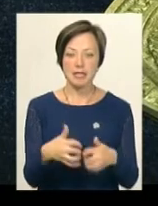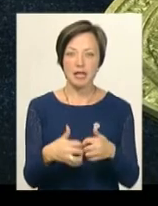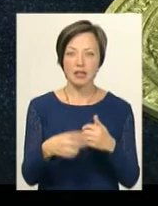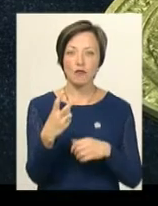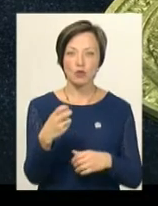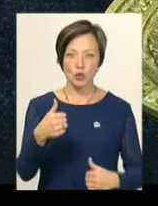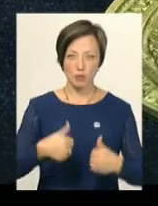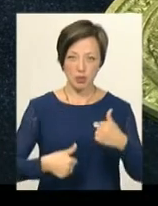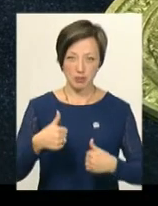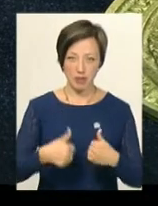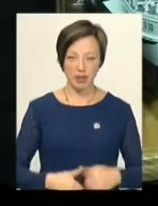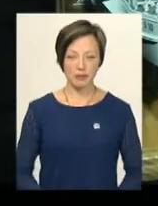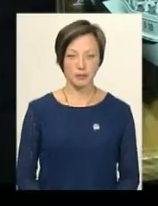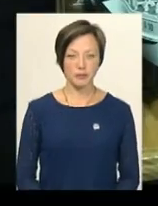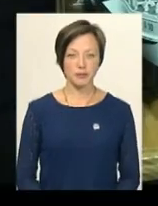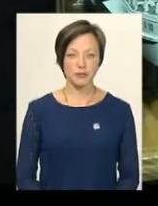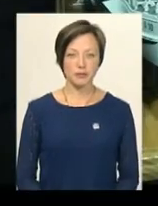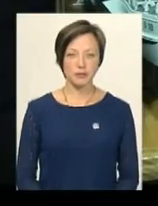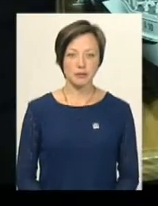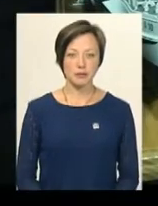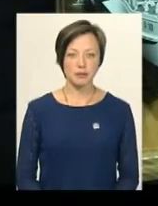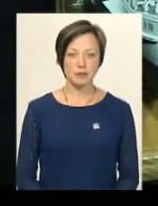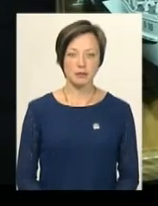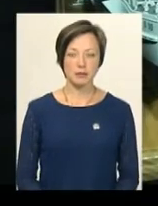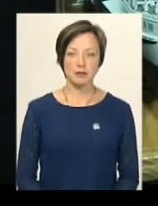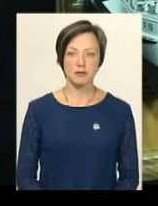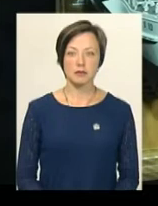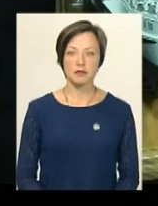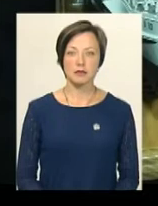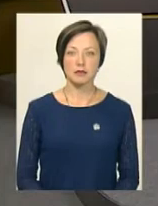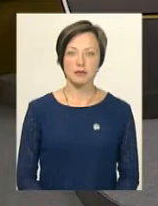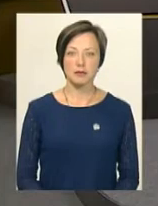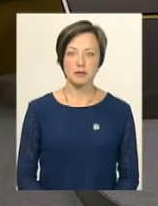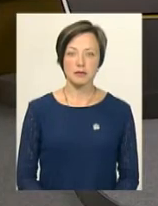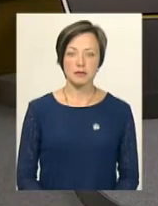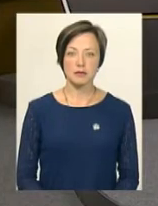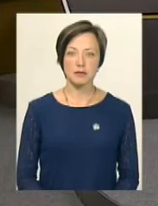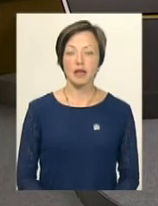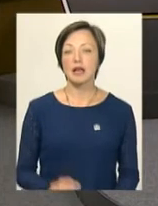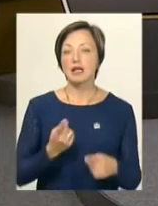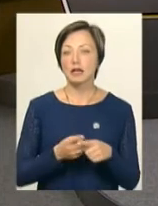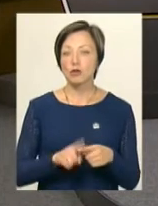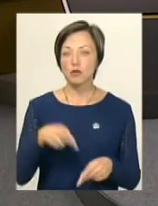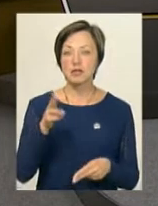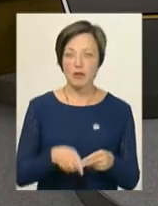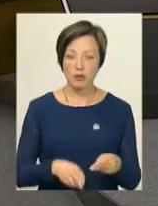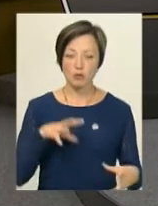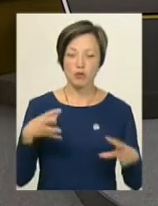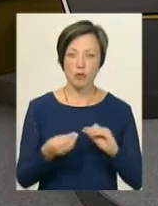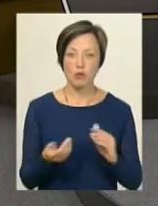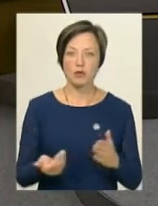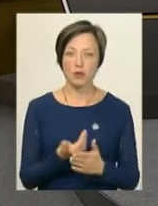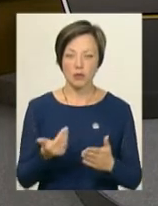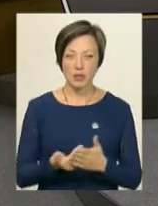200 суперників. Світлана Поробок, Володимир Паламар, новини, Поділяцентр. І на цьому ми завершуємо підсумковий